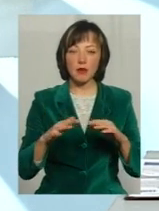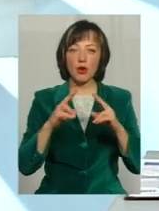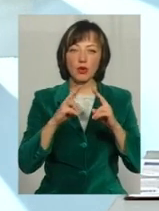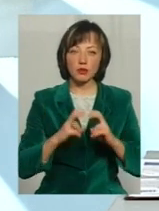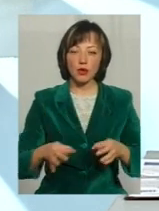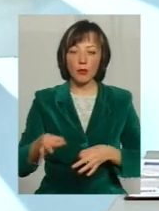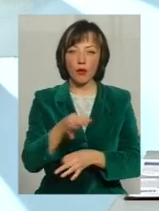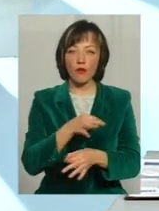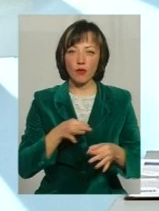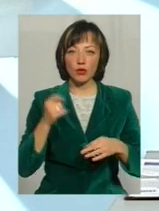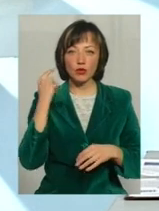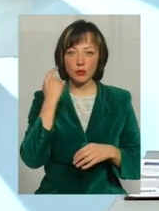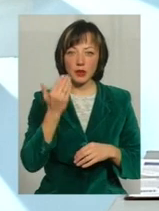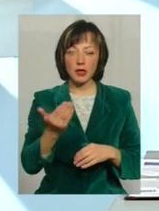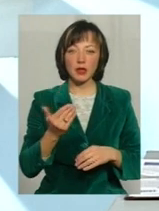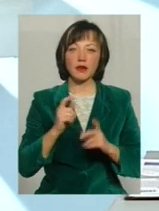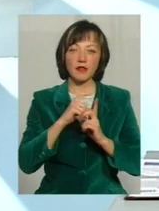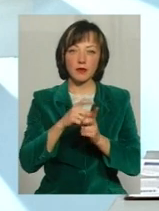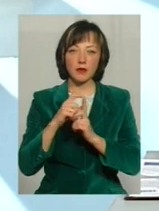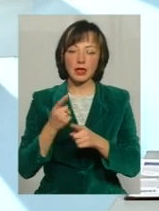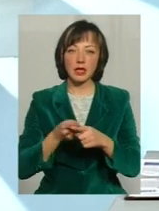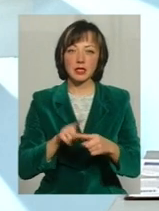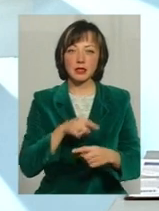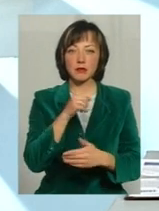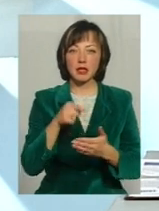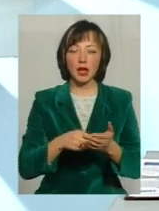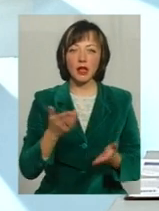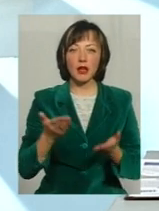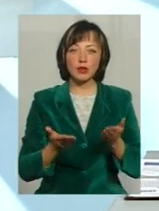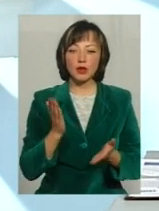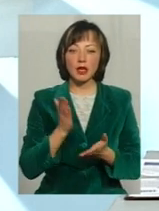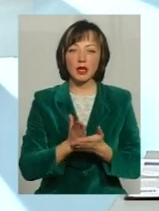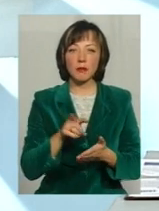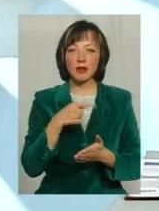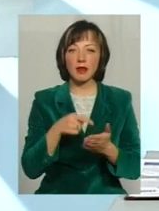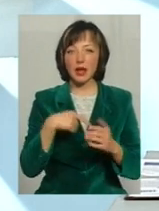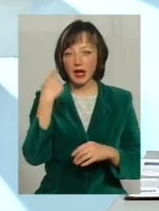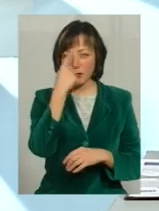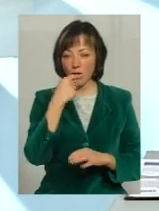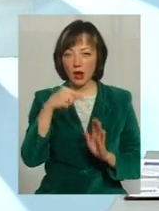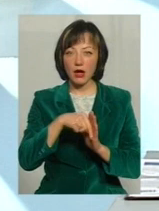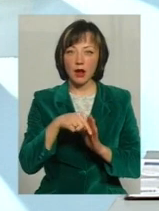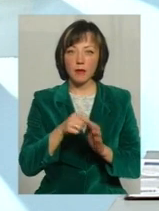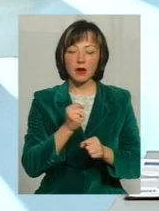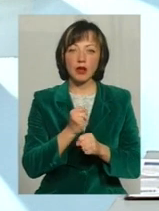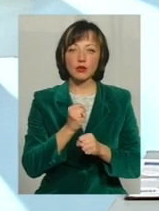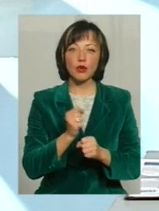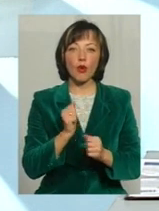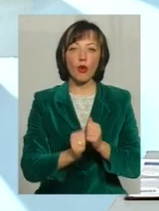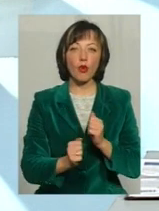обговорюємо, чуємо їх, даємо відповіді на це запитання Якщо дійсно є питання індивідуального характеру, то сьогодні працюємо з кожного